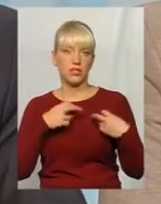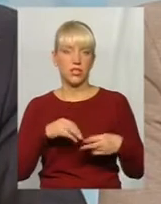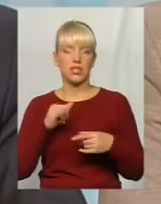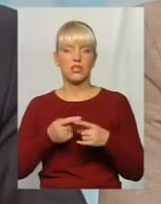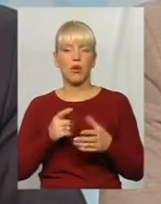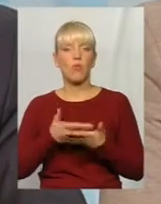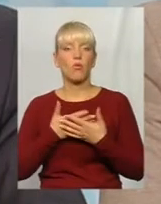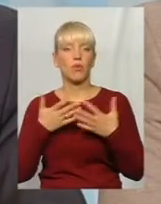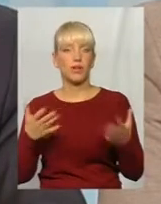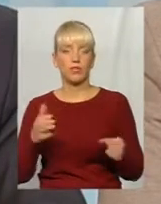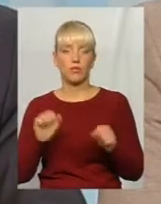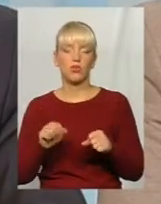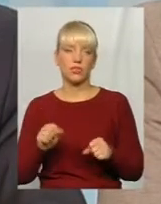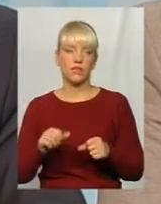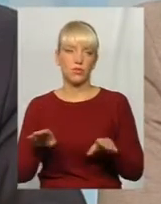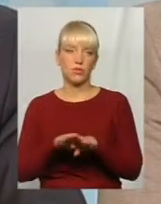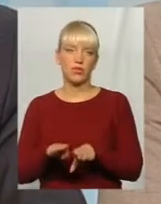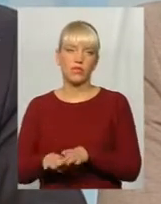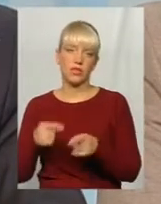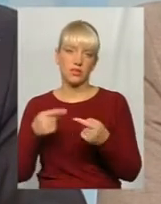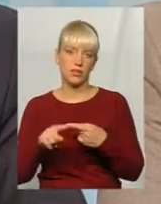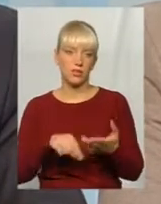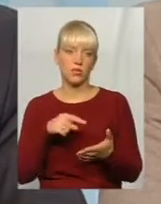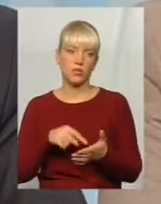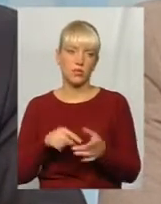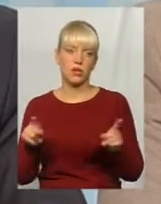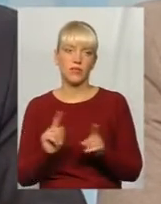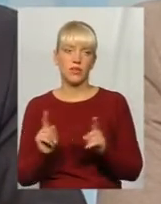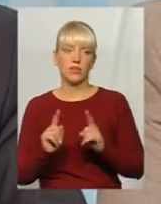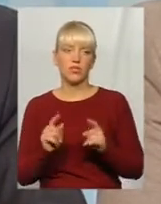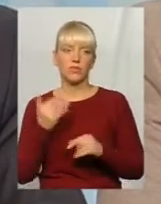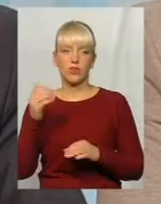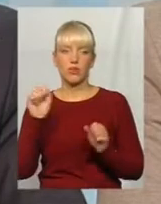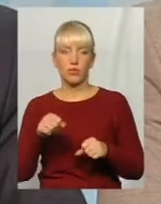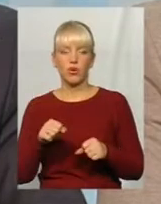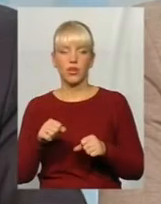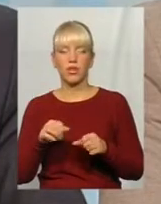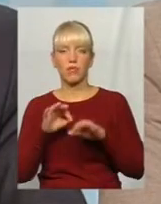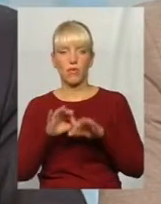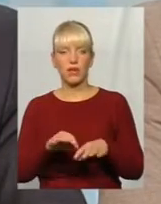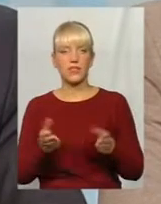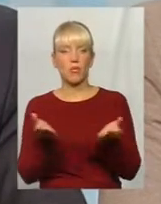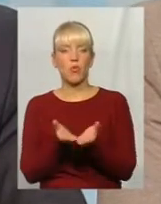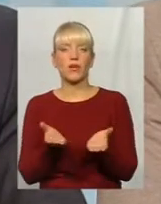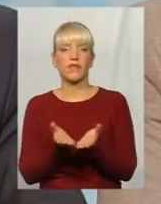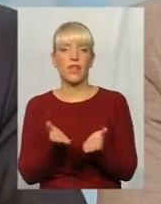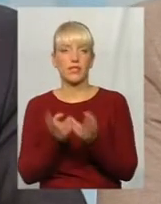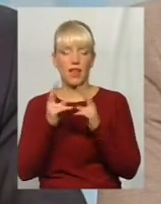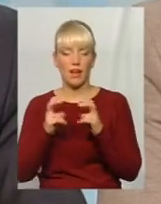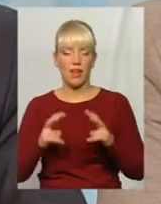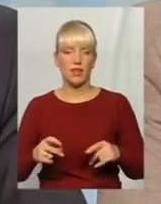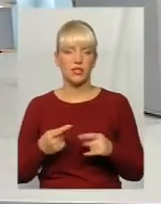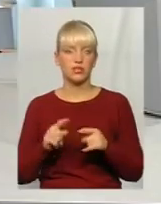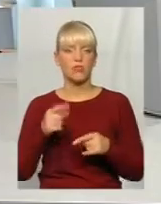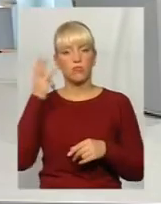публічність і можливість порівняти з іншими містами, щоб ми могли провести якийсь порівнянний аналіз. Тому що, якщо сказати, що в Минницькому продають за